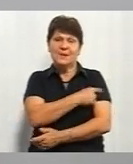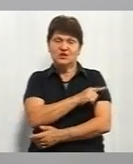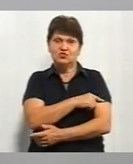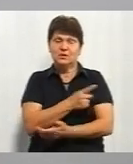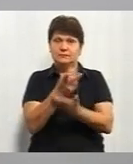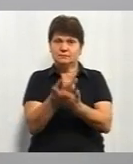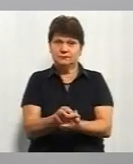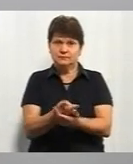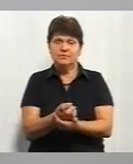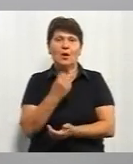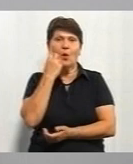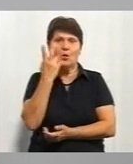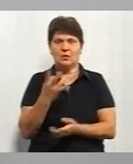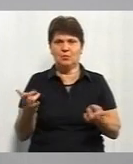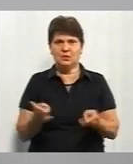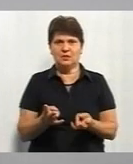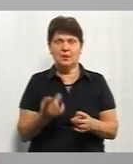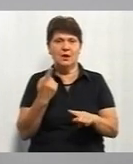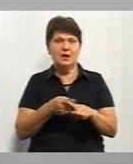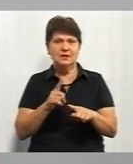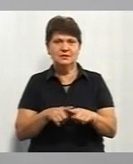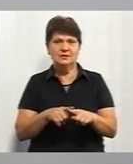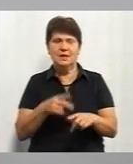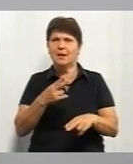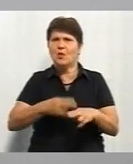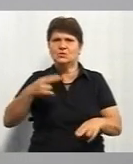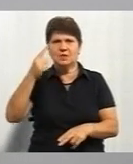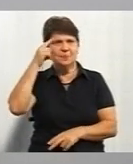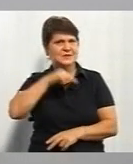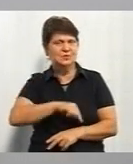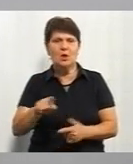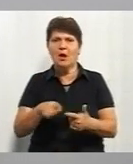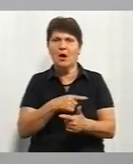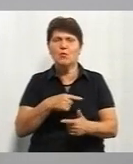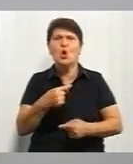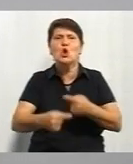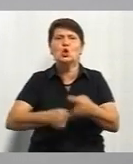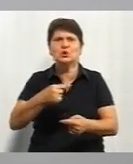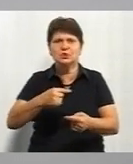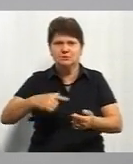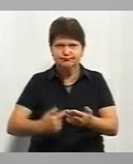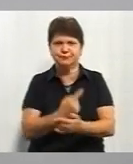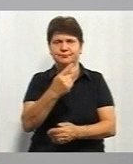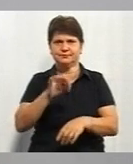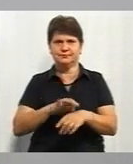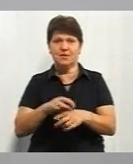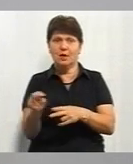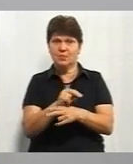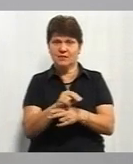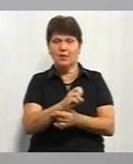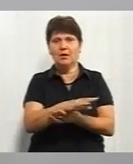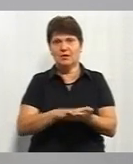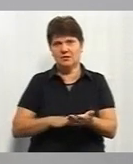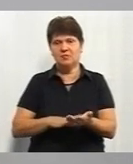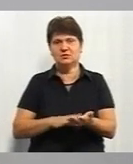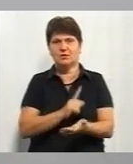лише тоді, коли він цього потребує. Це гострий психоз або загострення хронічного захворювання. Воно пролікувалося, і далі він